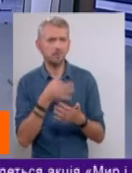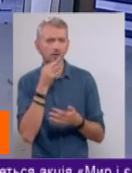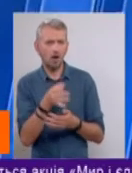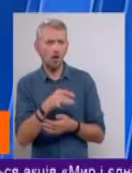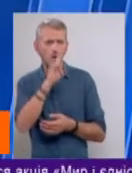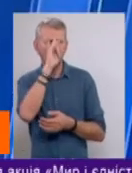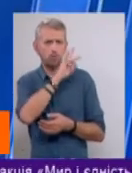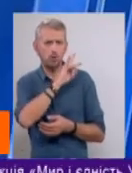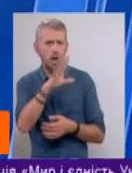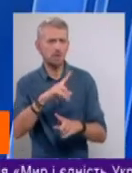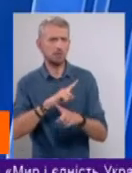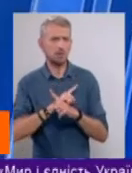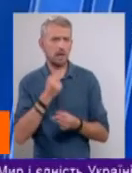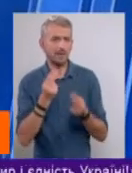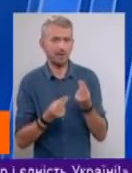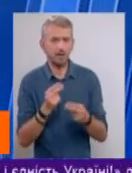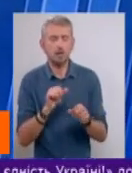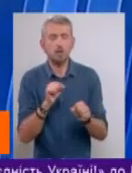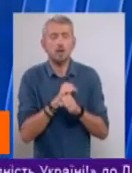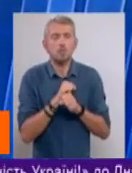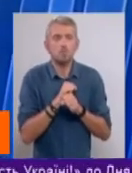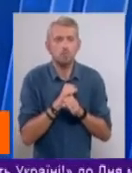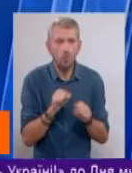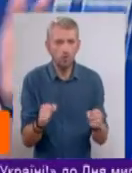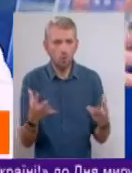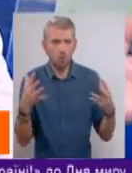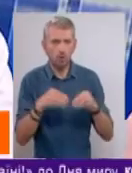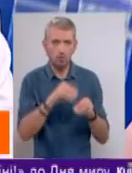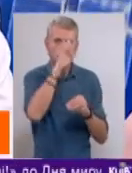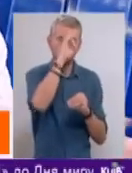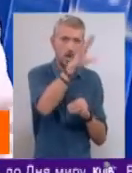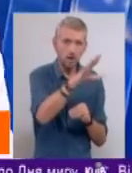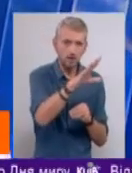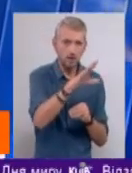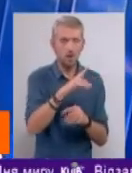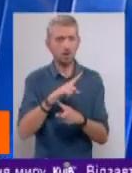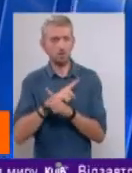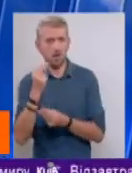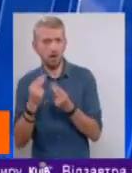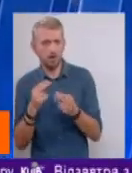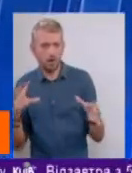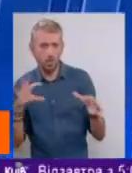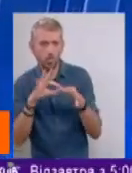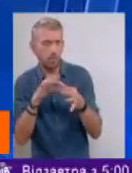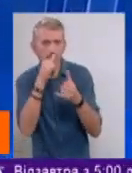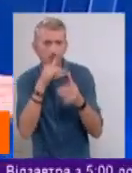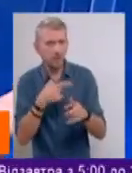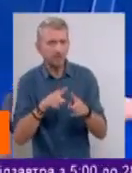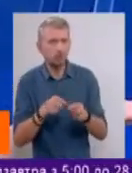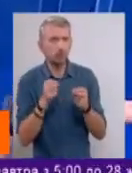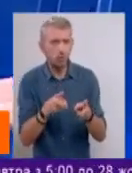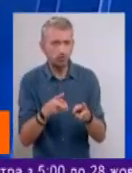популярні смертельні ігри, неможливо об'єднувати популярність і смертельні ігри, це злочин,